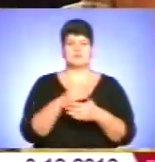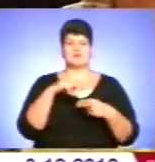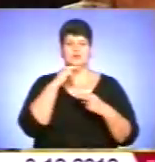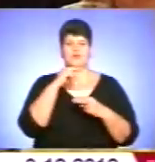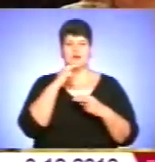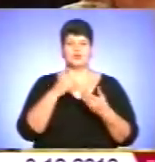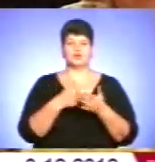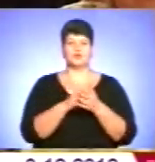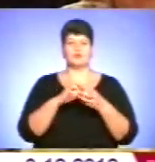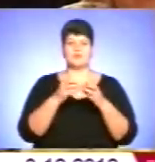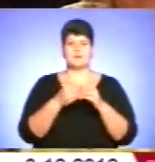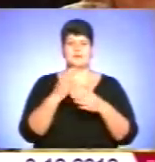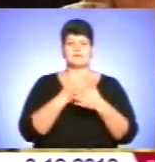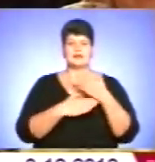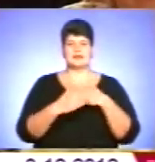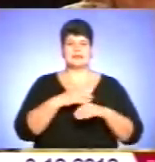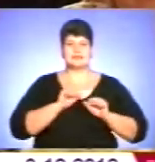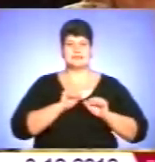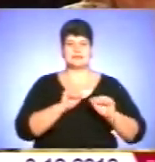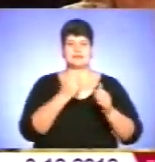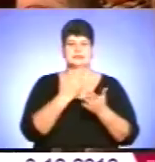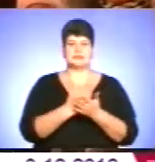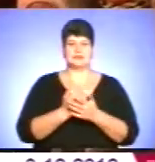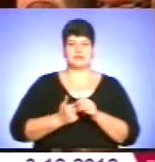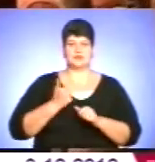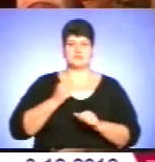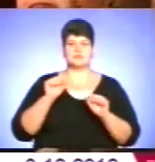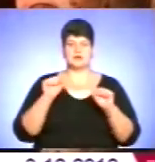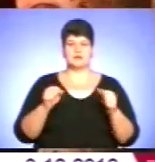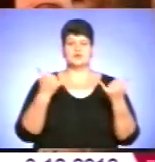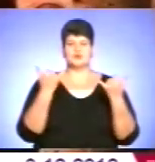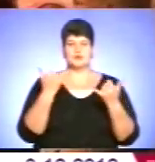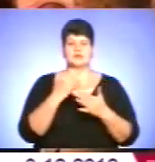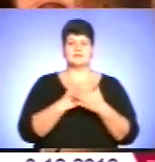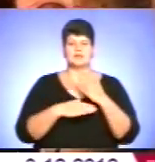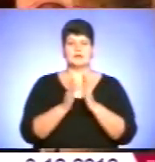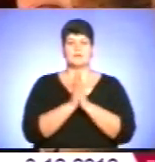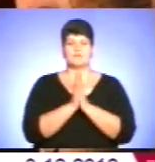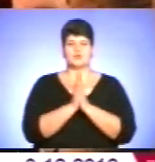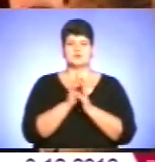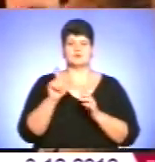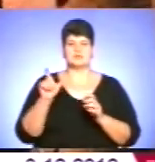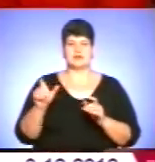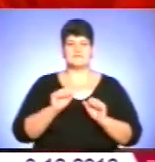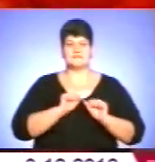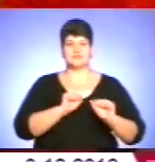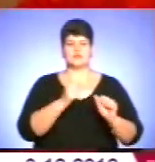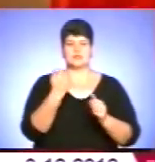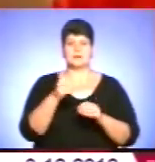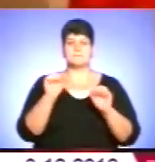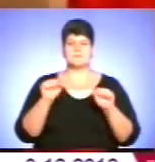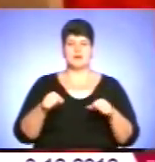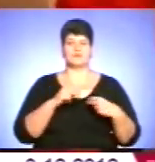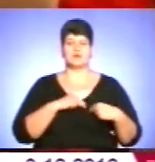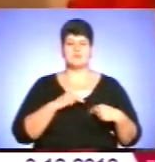уваги до проблем інвалідів, захисті, гідності та праву. Нині інваліди просять суспільство допомогти відстояти їхнє право на працю